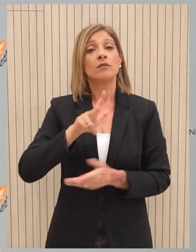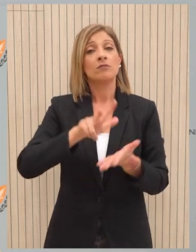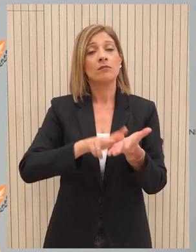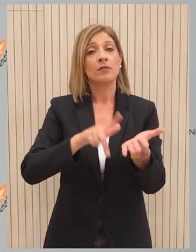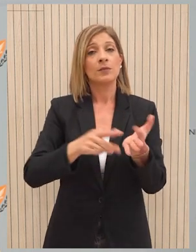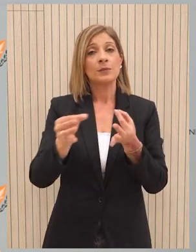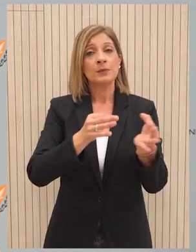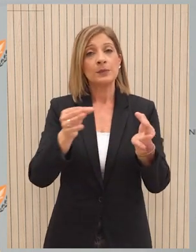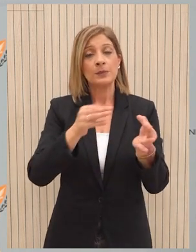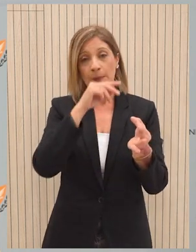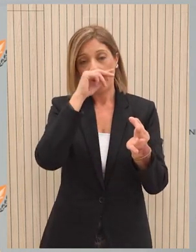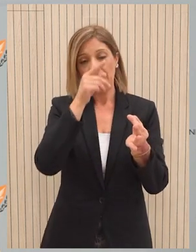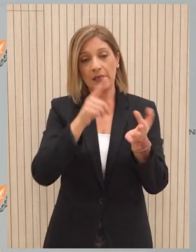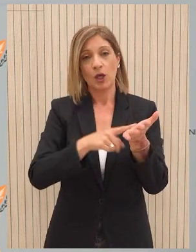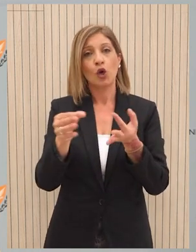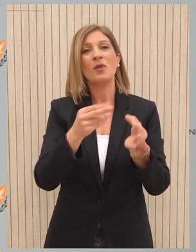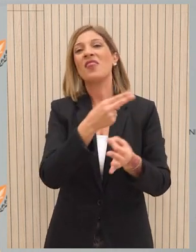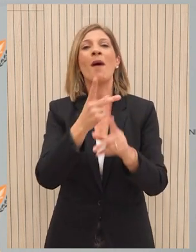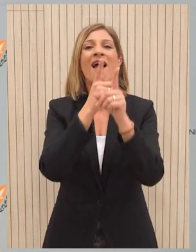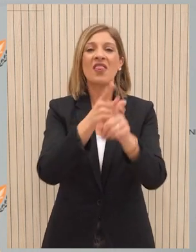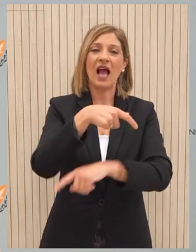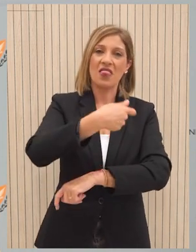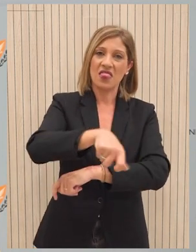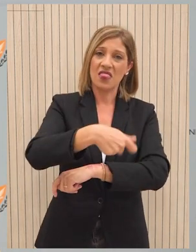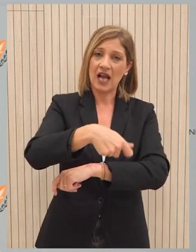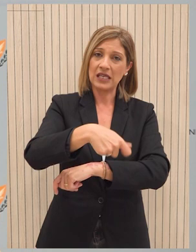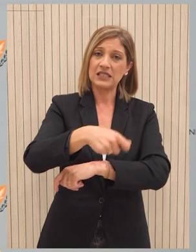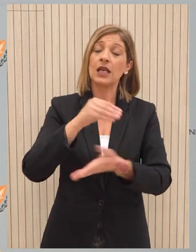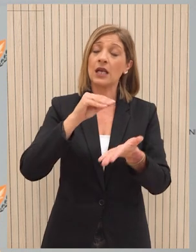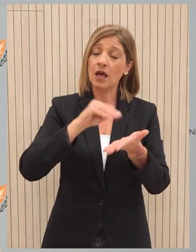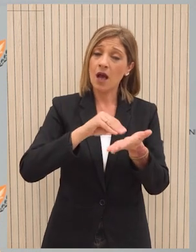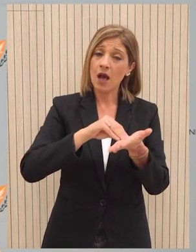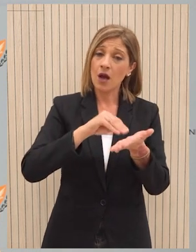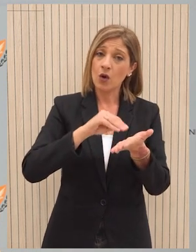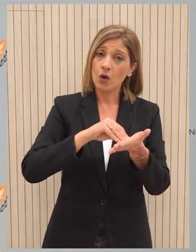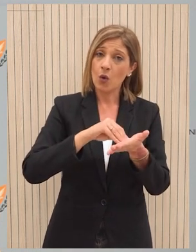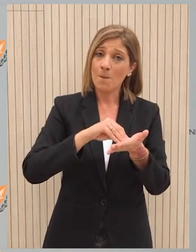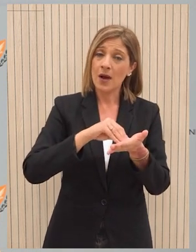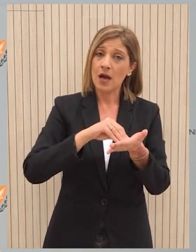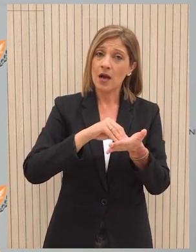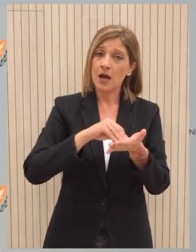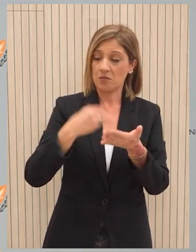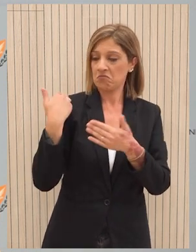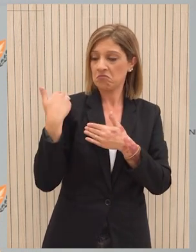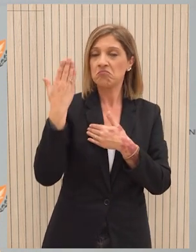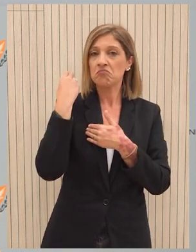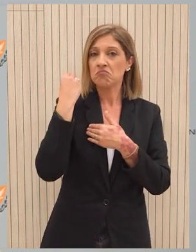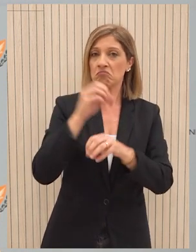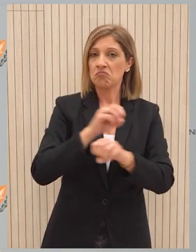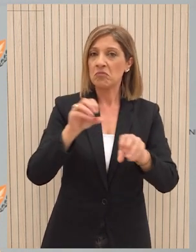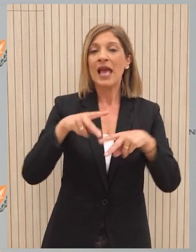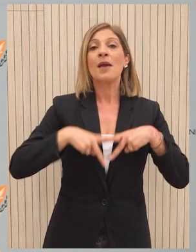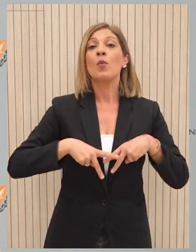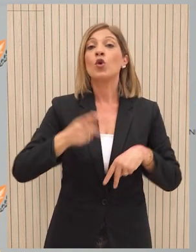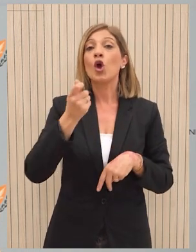για την ειδική δικαιοδοσία των δικαστηρίων αλλά και τίθεται και σε προσυλλοποίηση, σύμφωνα και με τις τελευταίες ενημέρες από το Υπουργείο